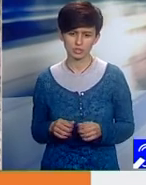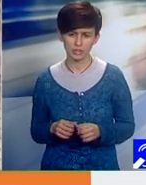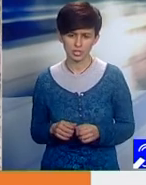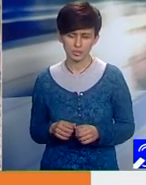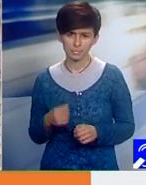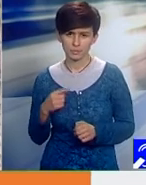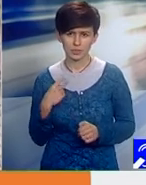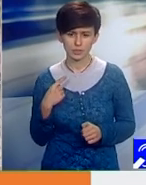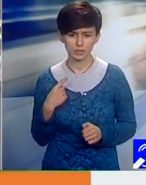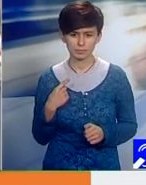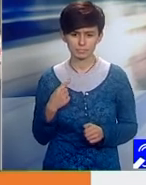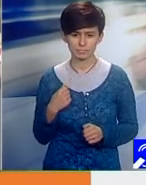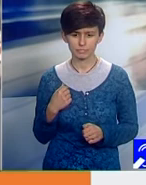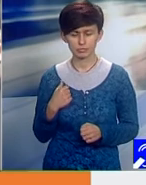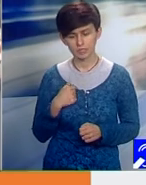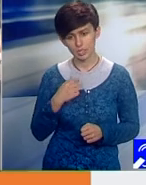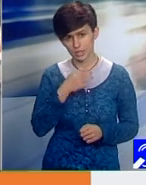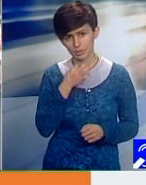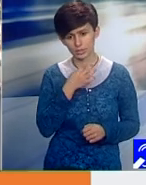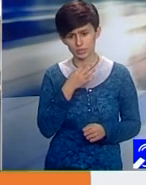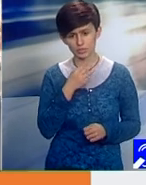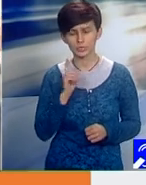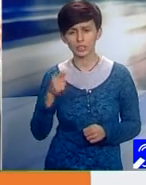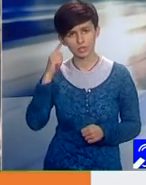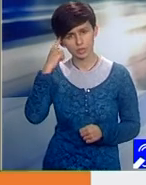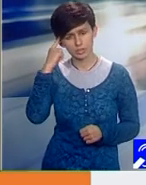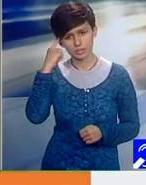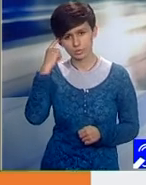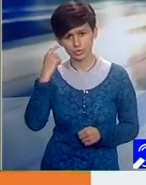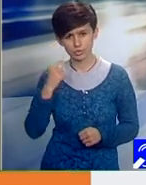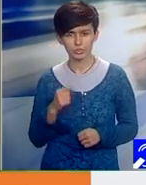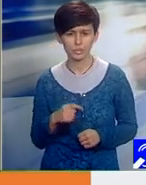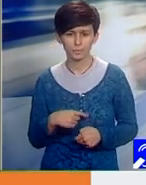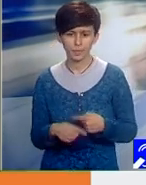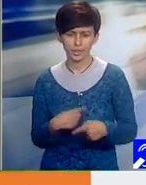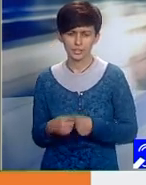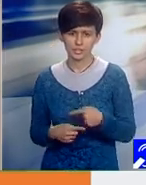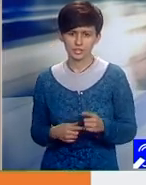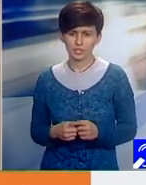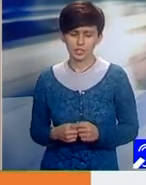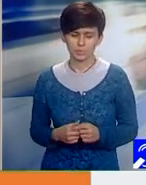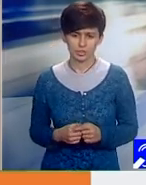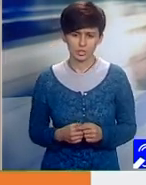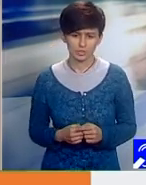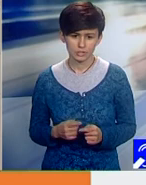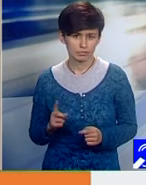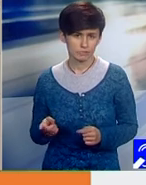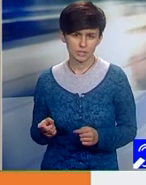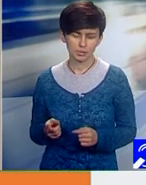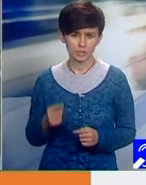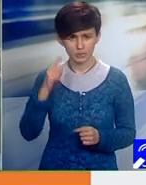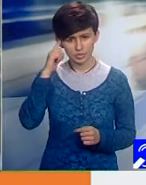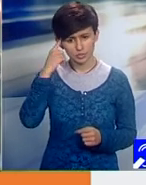Și eu totuși spun că trebuie să cunoști sistemul îndeaproape, să cunoști funcționarea